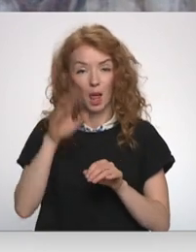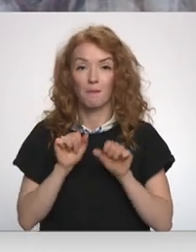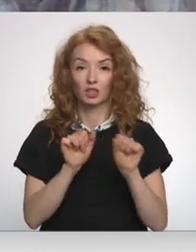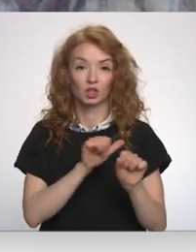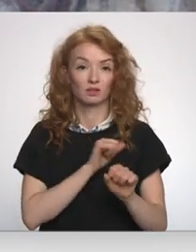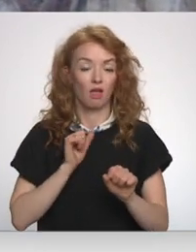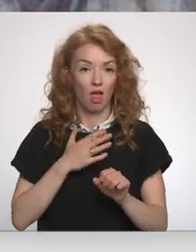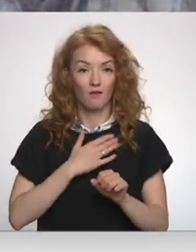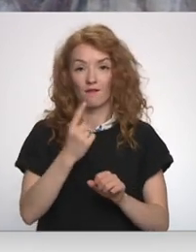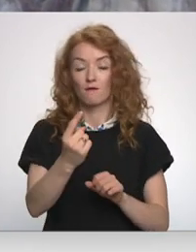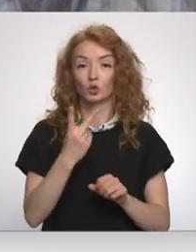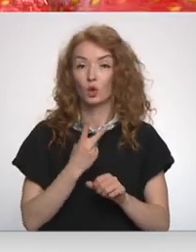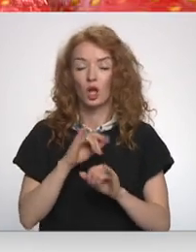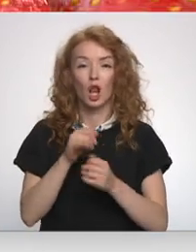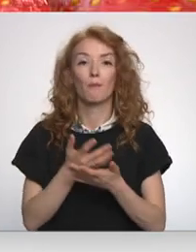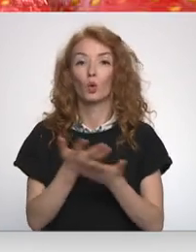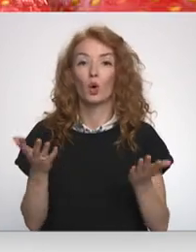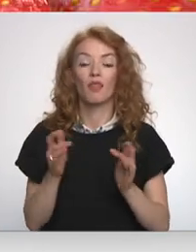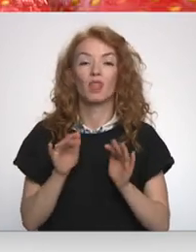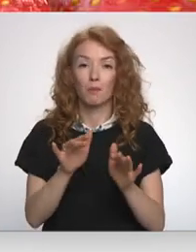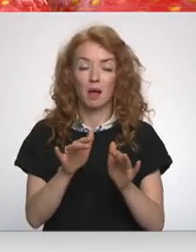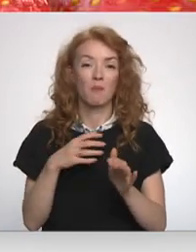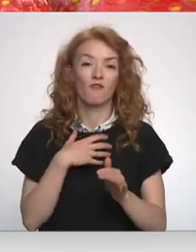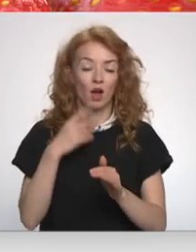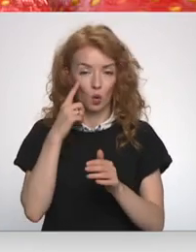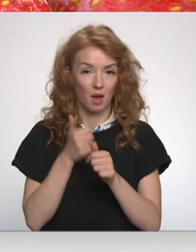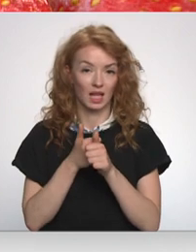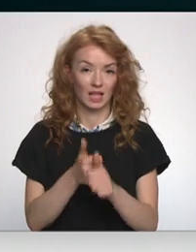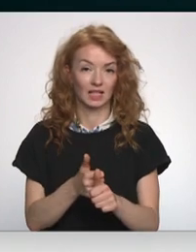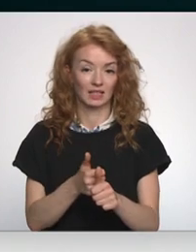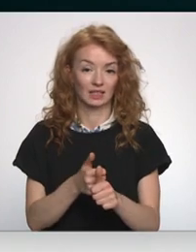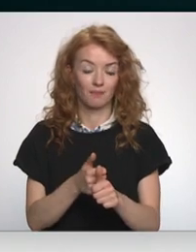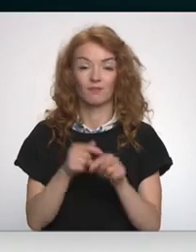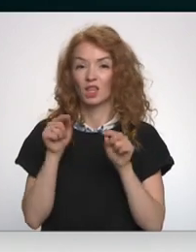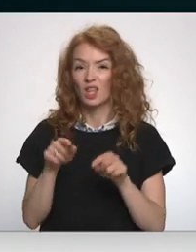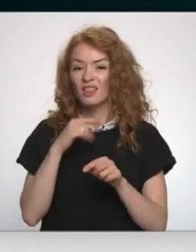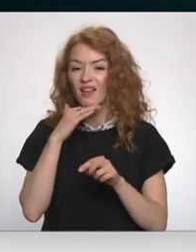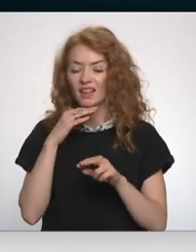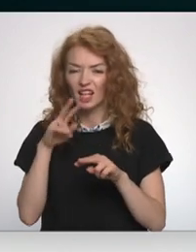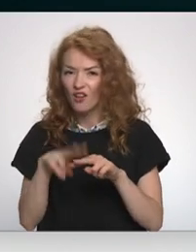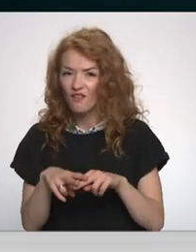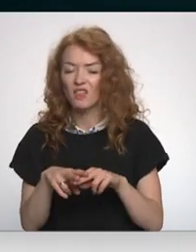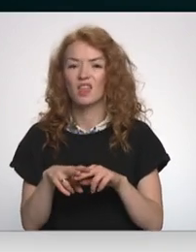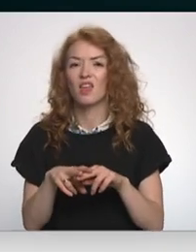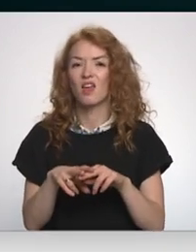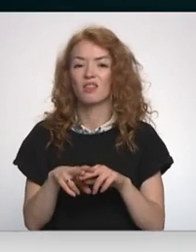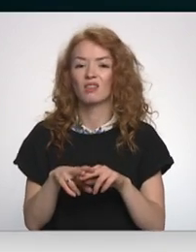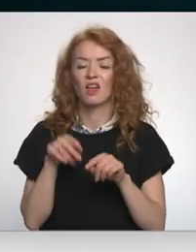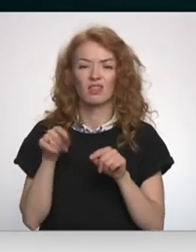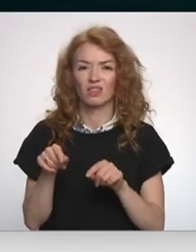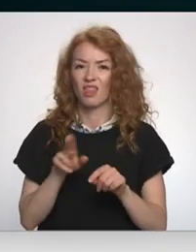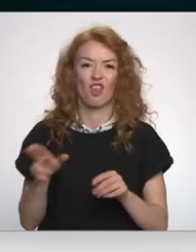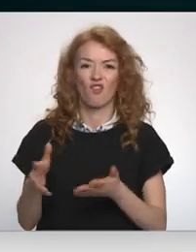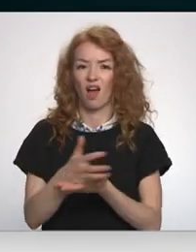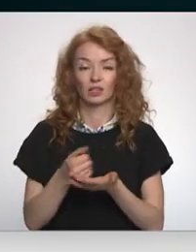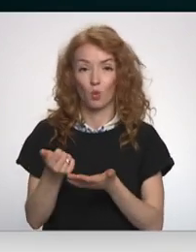sev un viens otru, jebkurēm mūsu darbībai jādomā līdzi. Redzēsim, ka šī netīra vieta, šeit mēs neusīsim